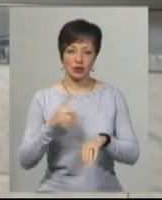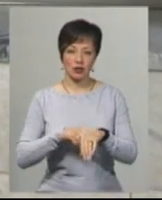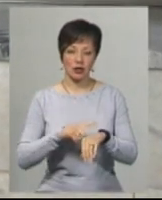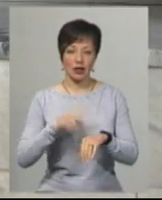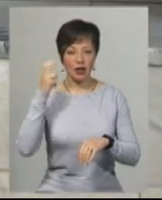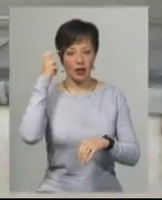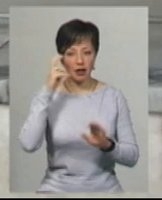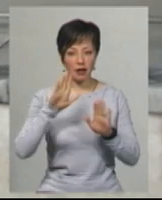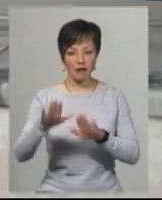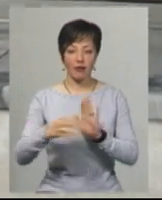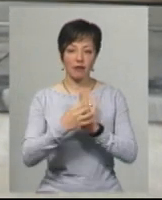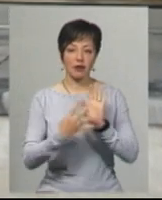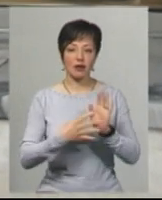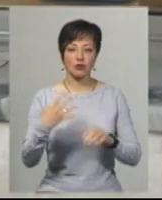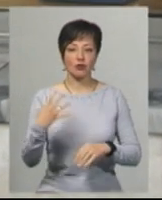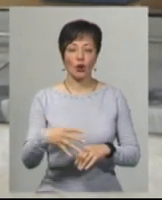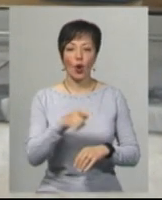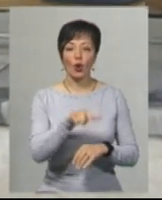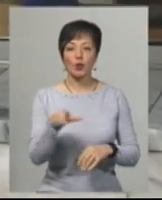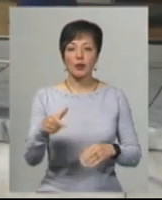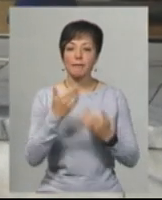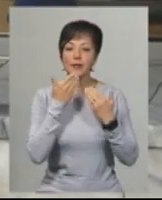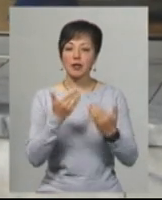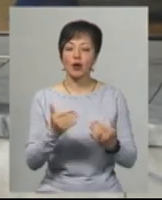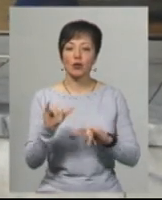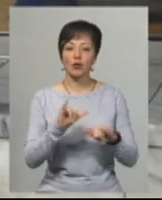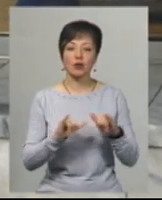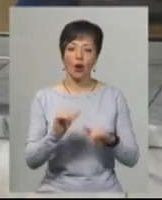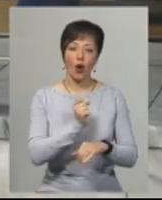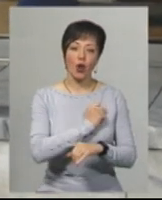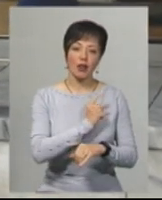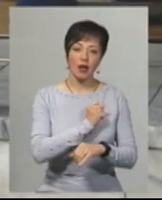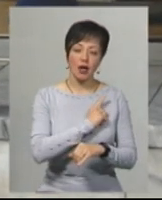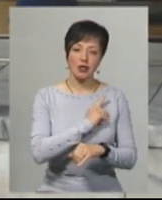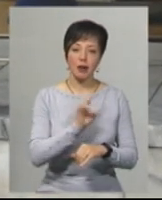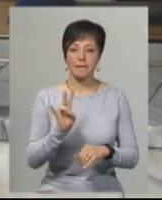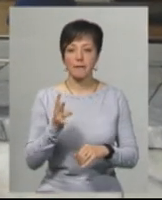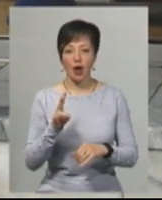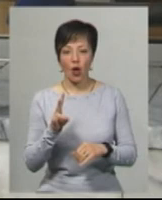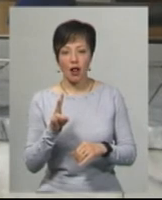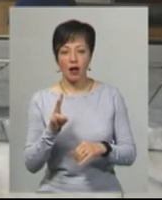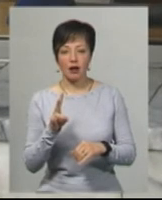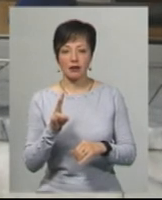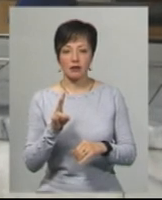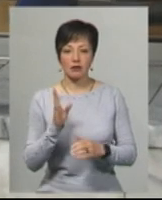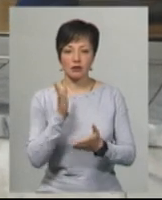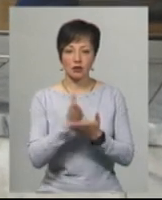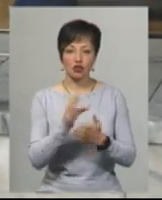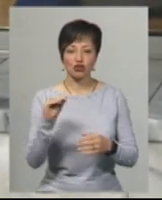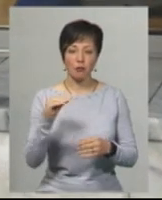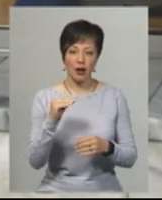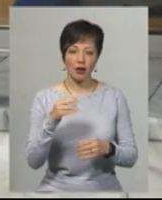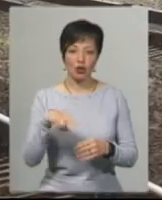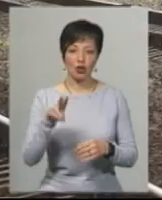Києві 19-40. Люди питають, на який рейс найбільший? Більше Одеса, Миколаїв, в сторону Жмеренки,